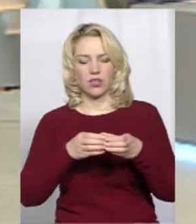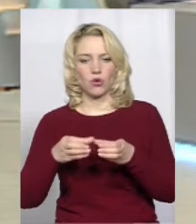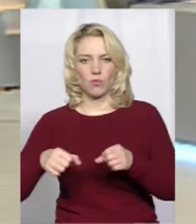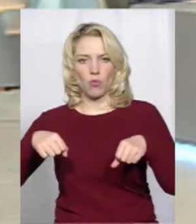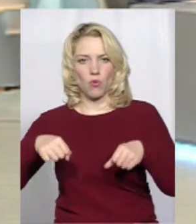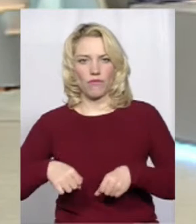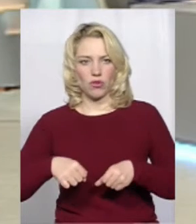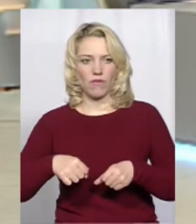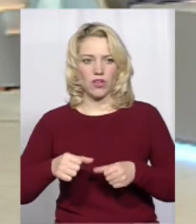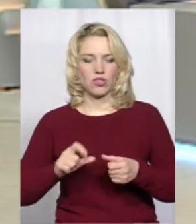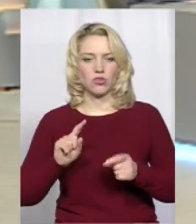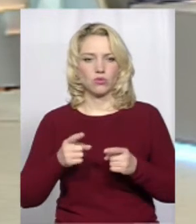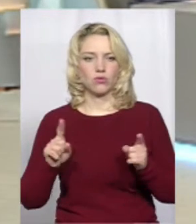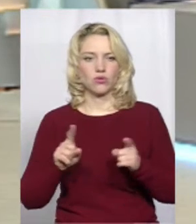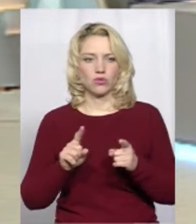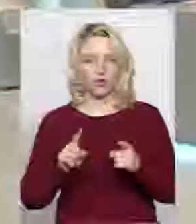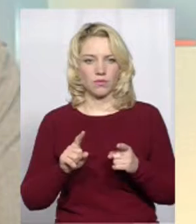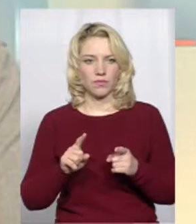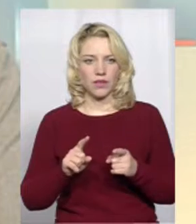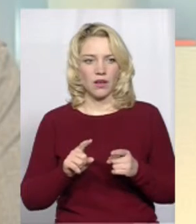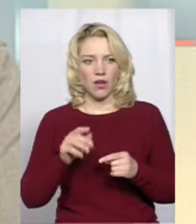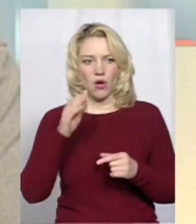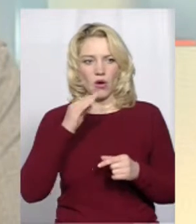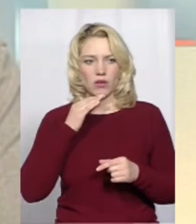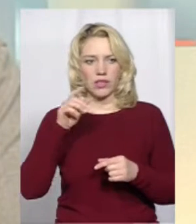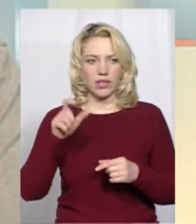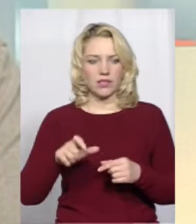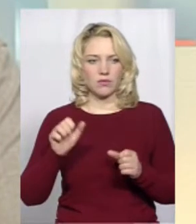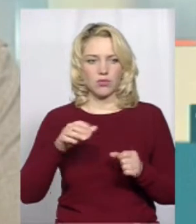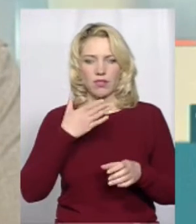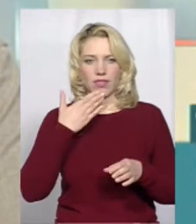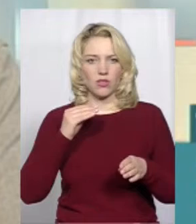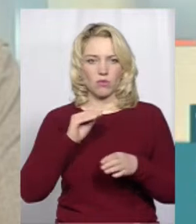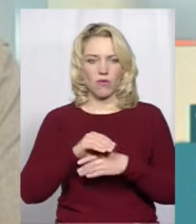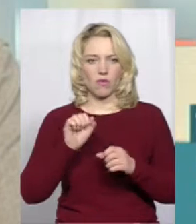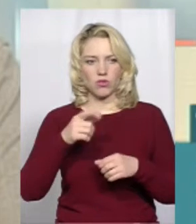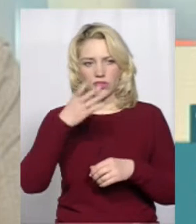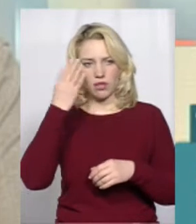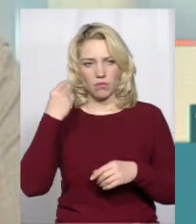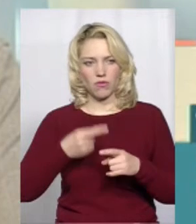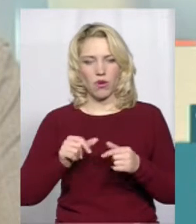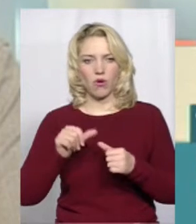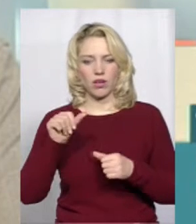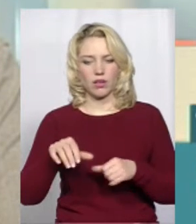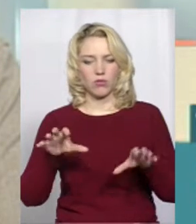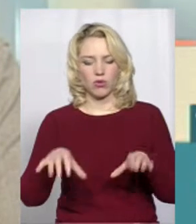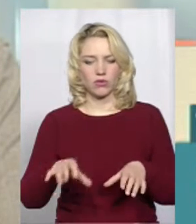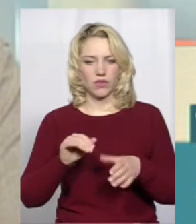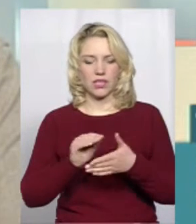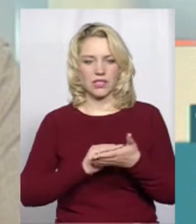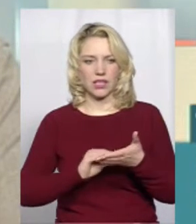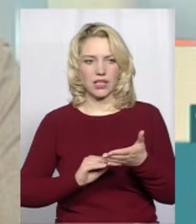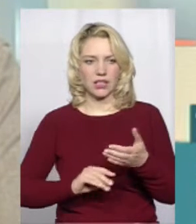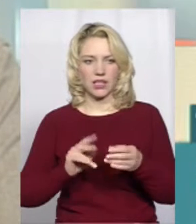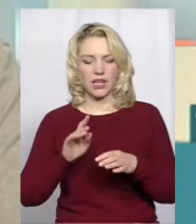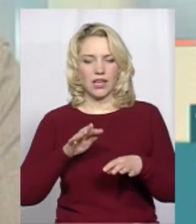уповноважених, зокрема, тому що отець, можливо, не допомнив, можливо, забув про це, крім голови і секретаря,